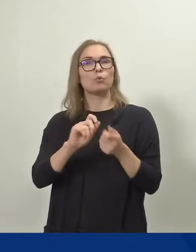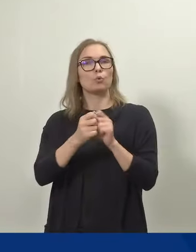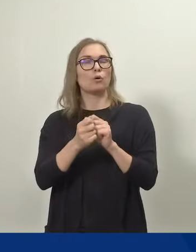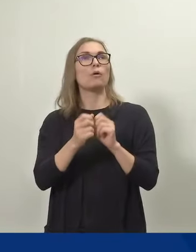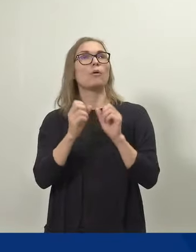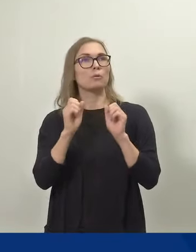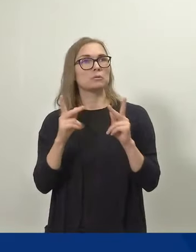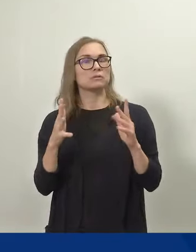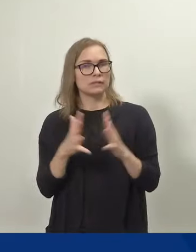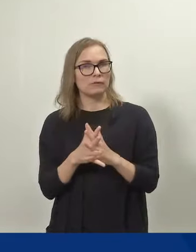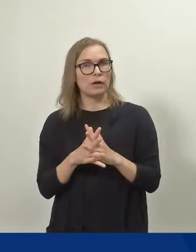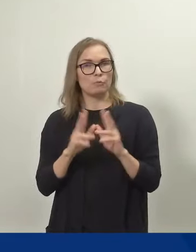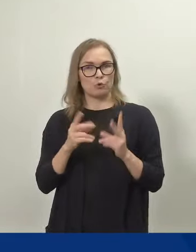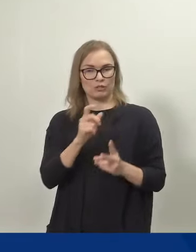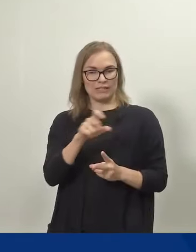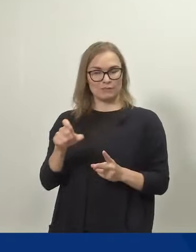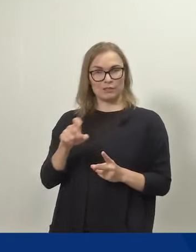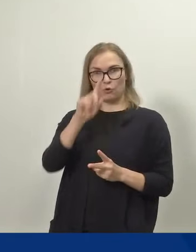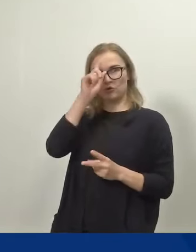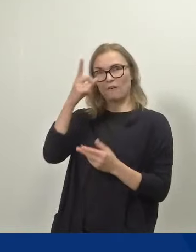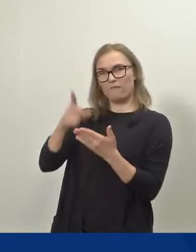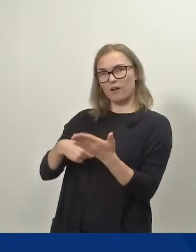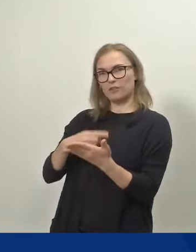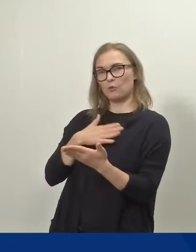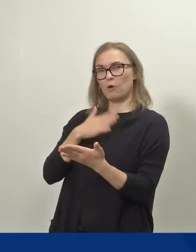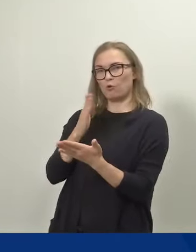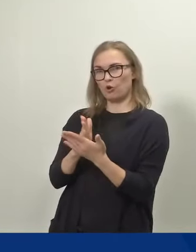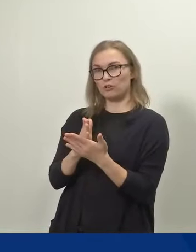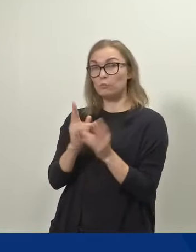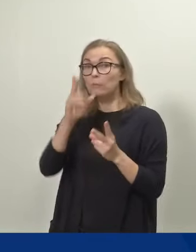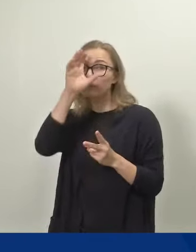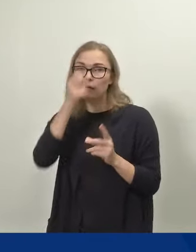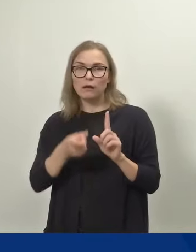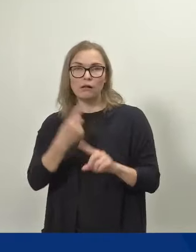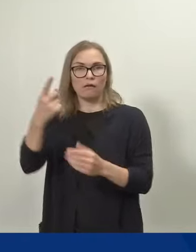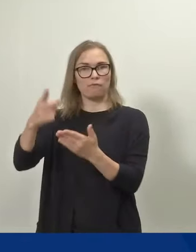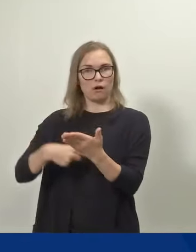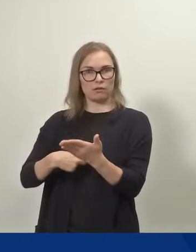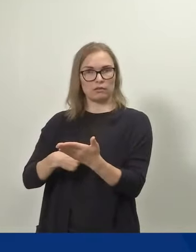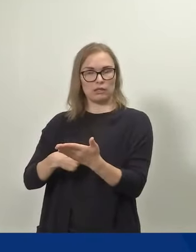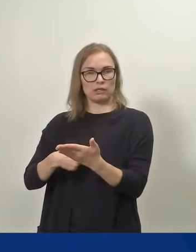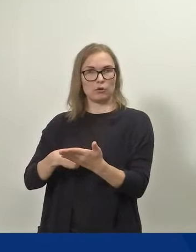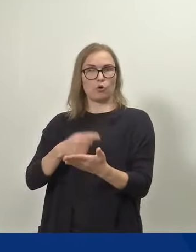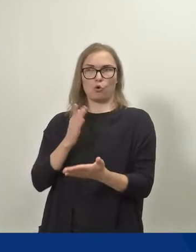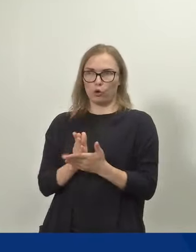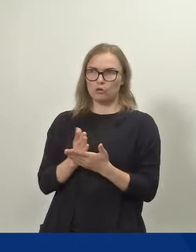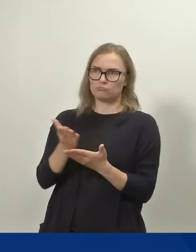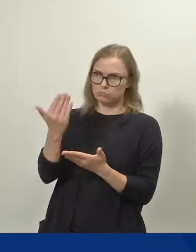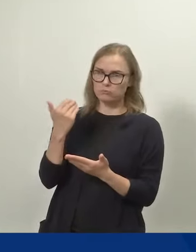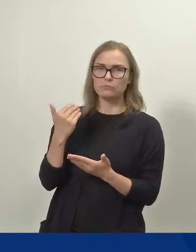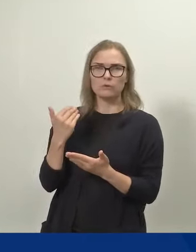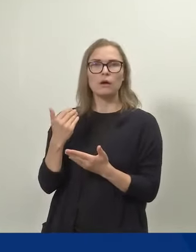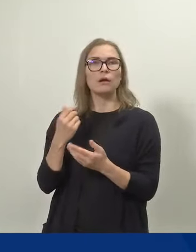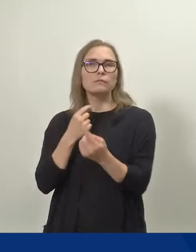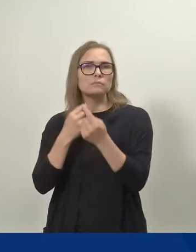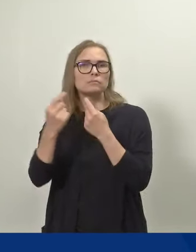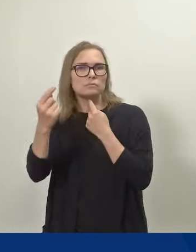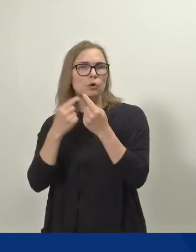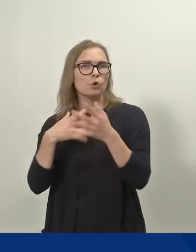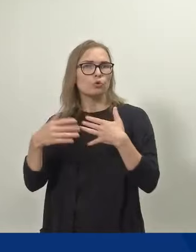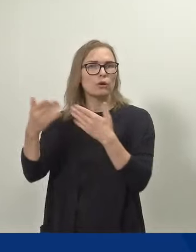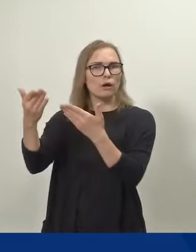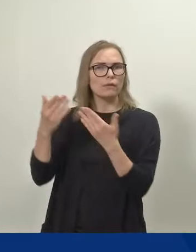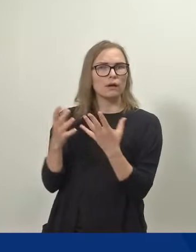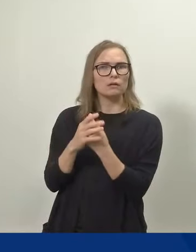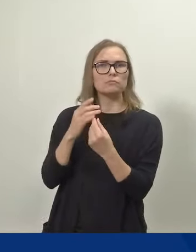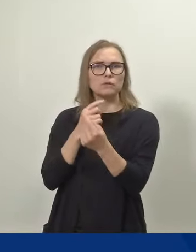omia oikeuksiaan. Ja myös miehet osaavat vaatia omia oikeuksiaan ja käydään dialogia työantajan kanssa siellä